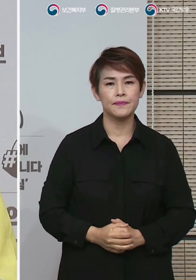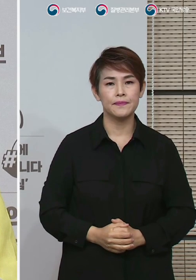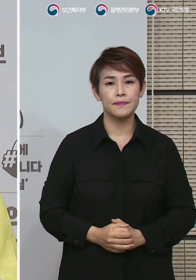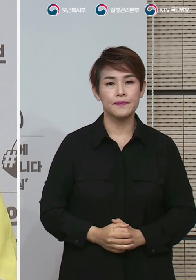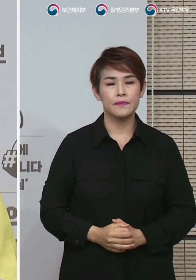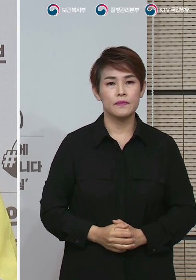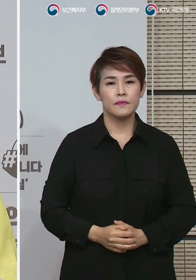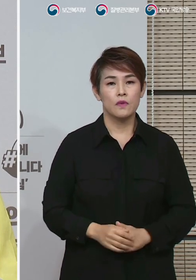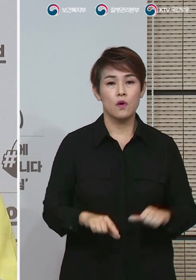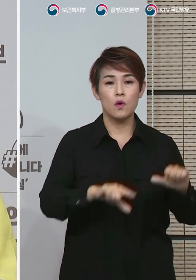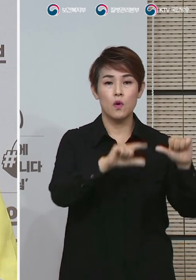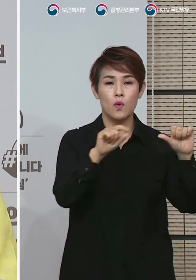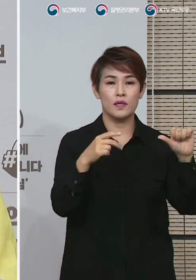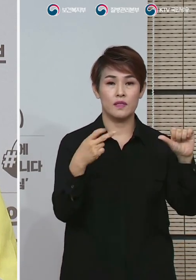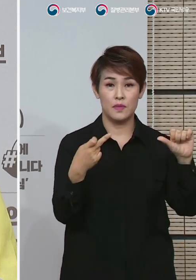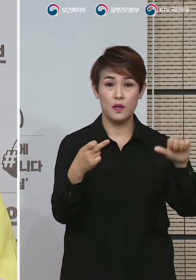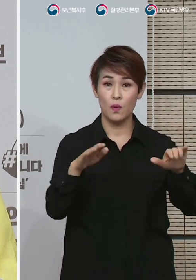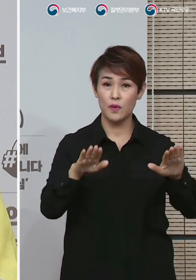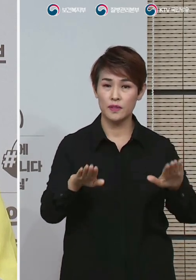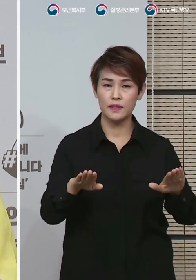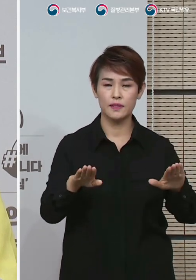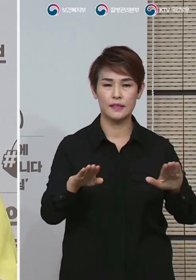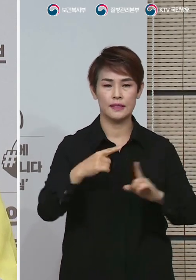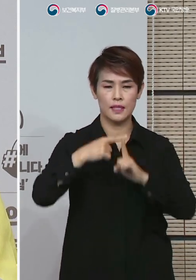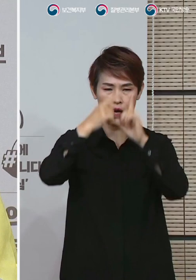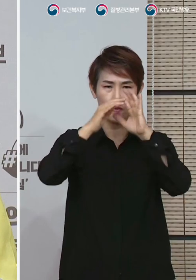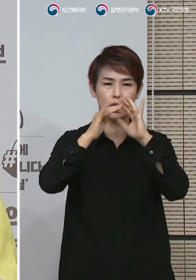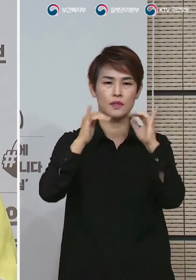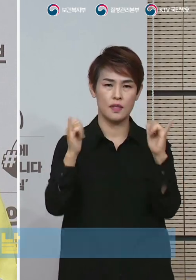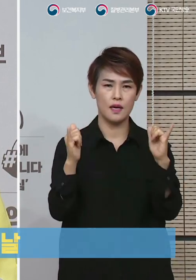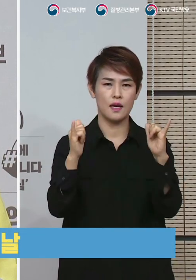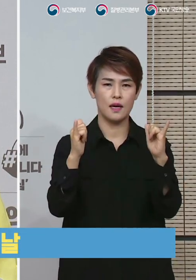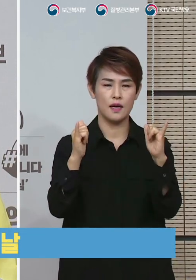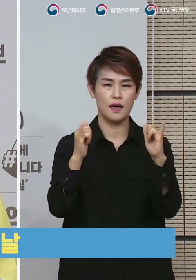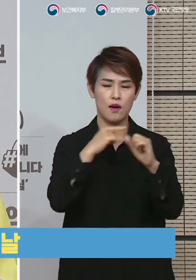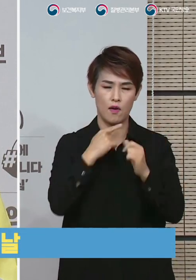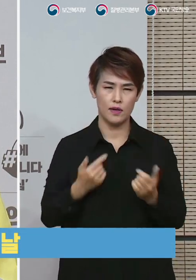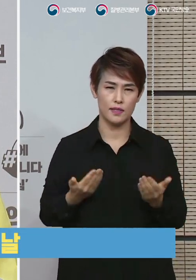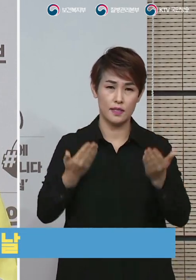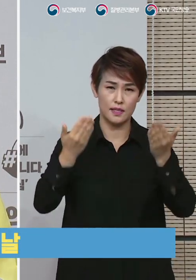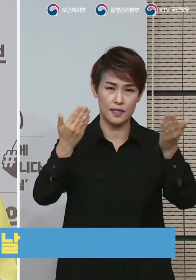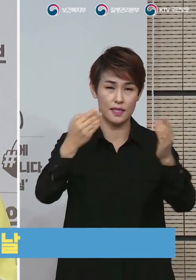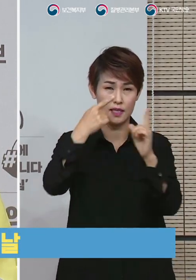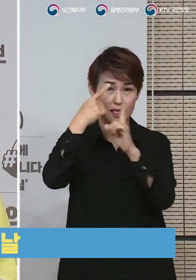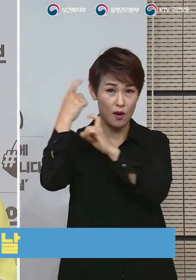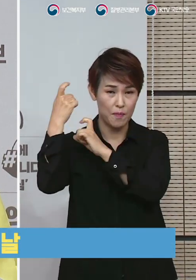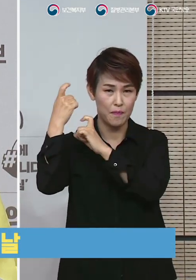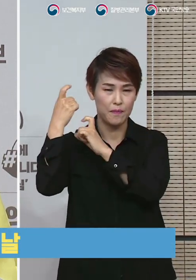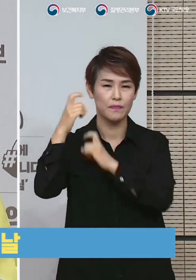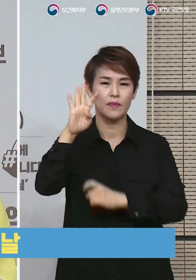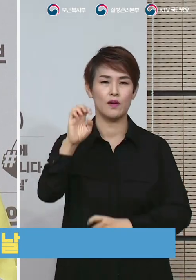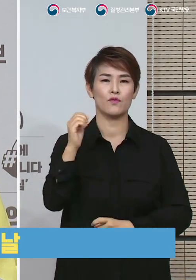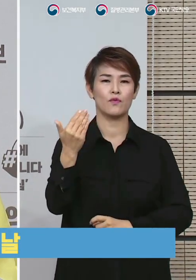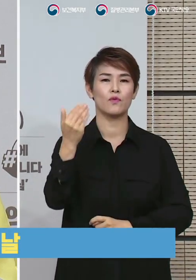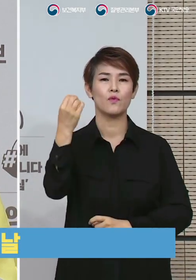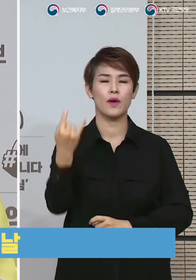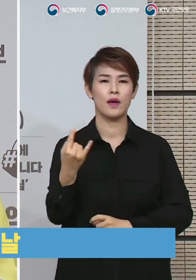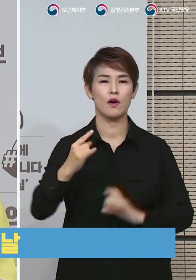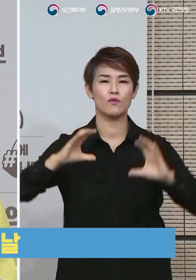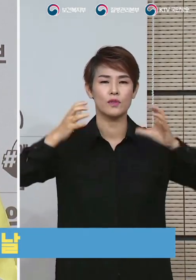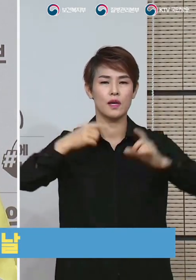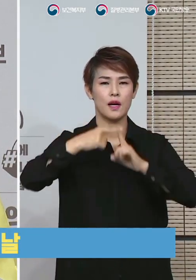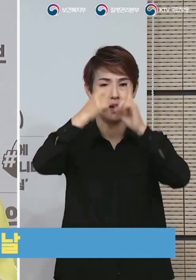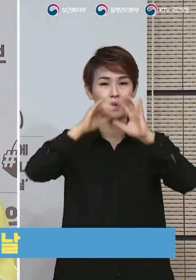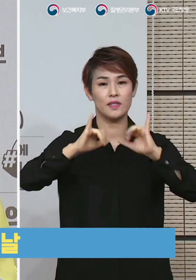5월 10일 오늘은 간호사들의 헌신을 기념하는 제49회 국제 간호사의 날입니다. 특히